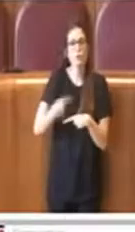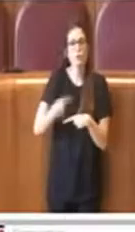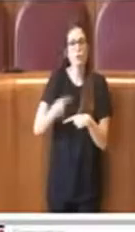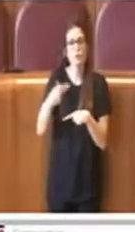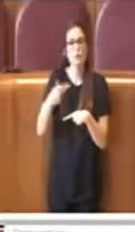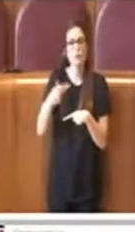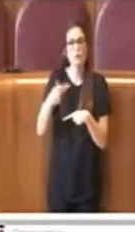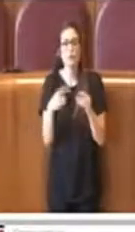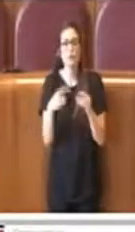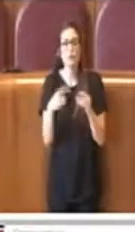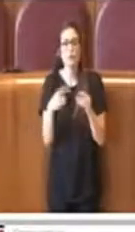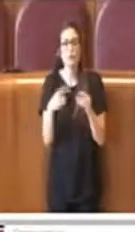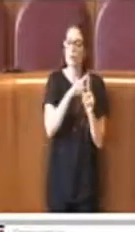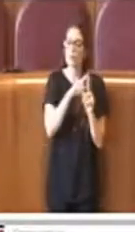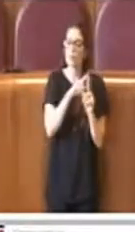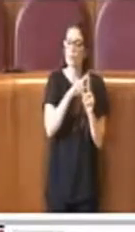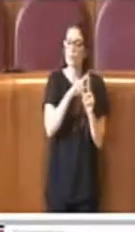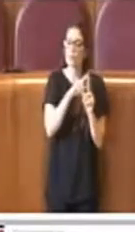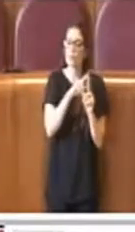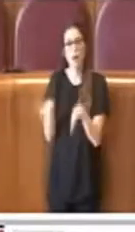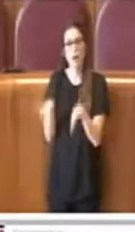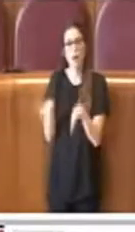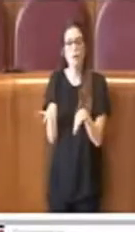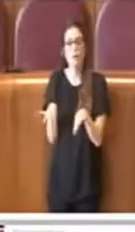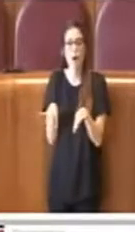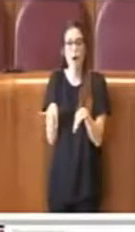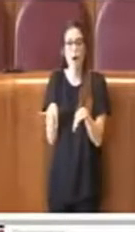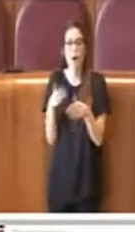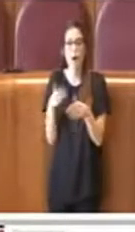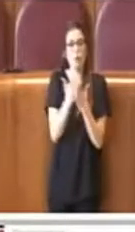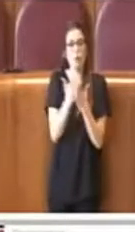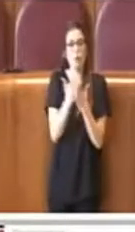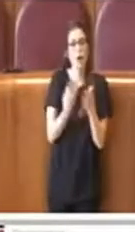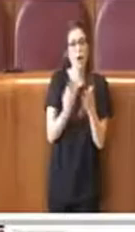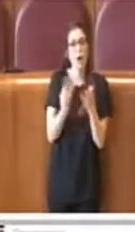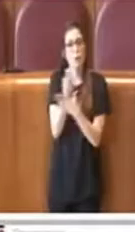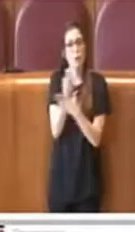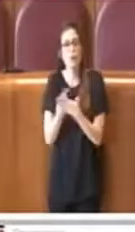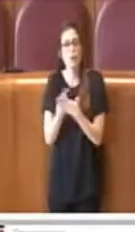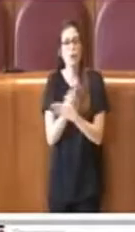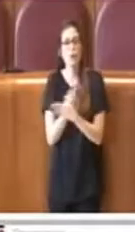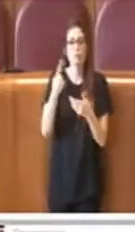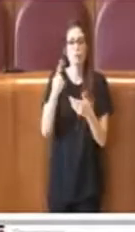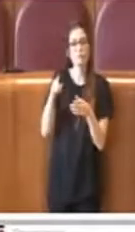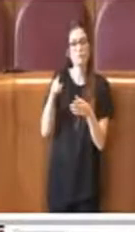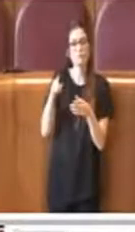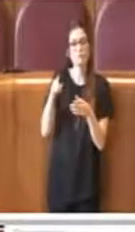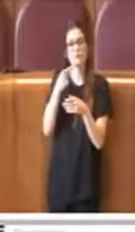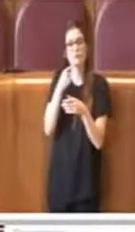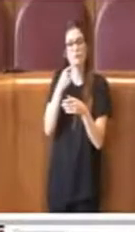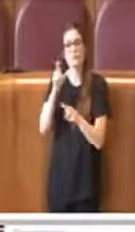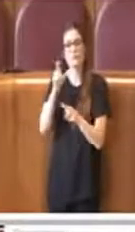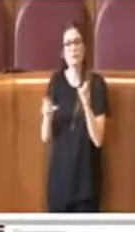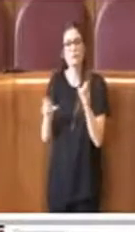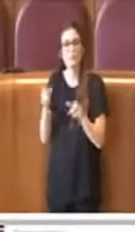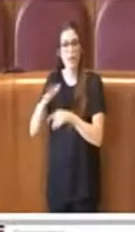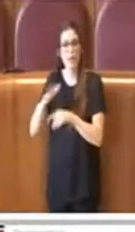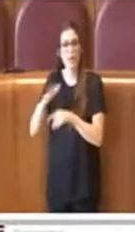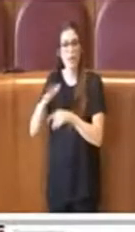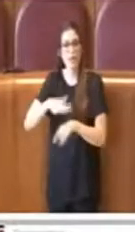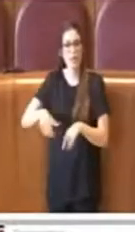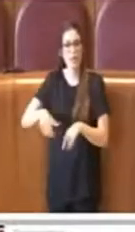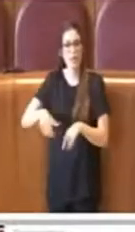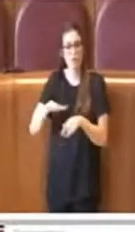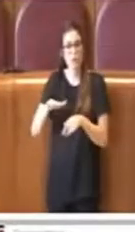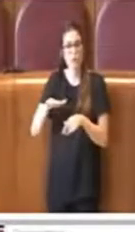fino ad approdare alla costruzione dei programmi e dei progetti da parte degli organi politici e amministrativi della città, che tendano conto il